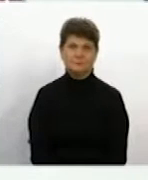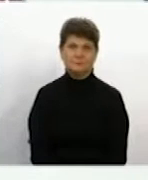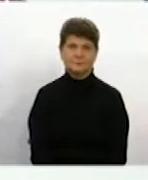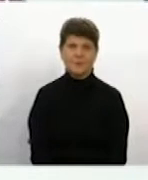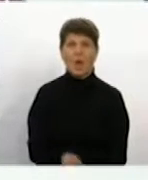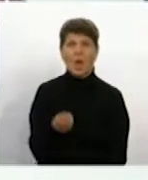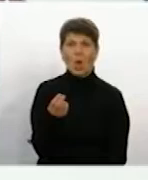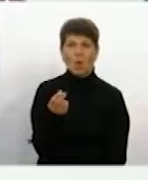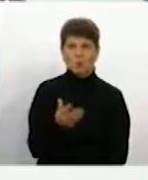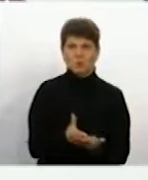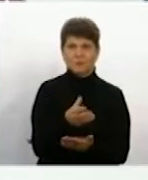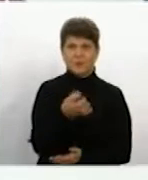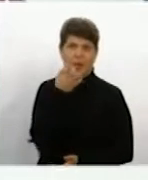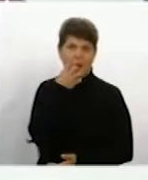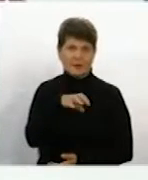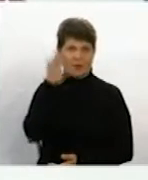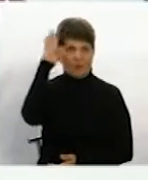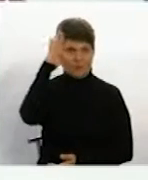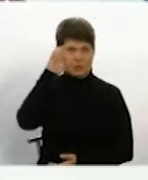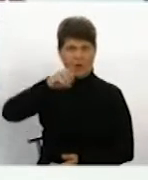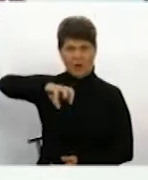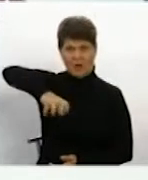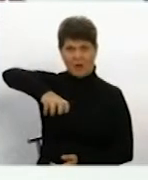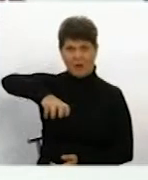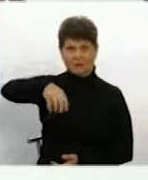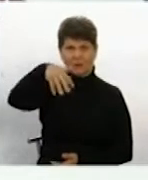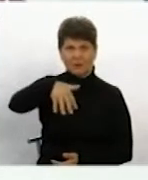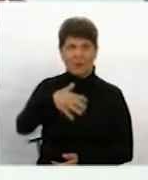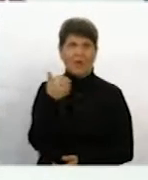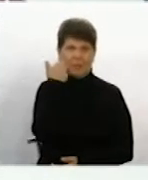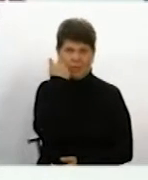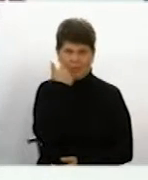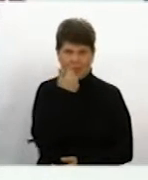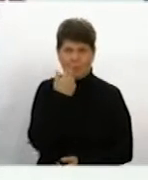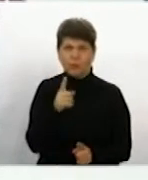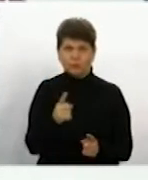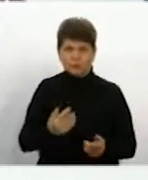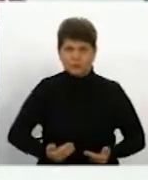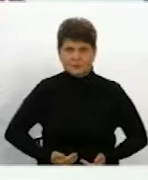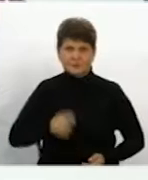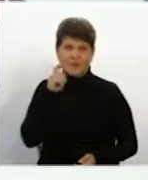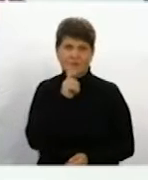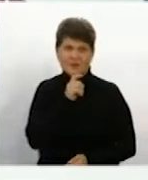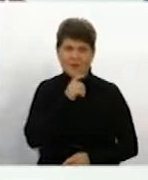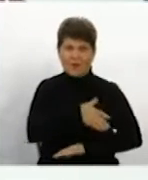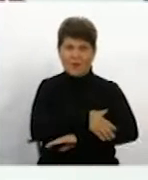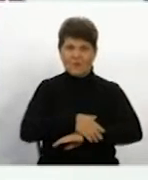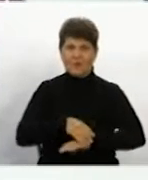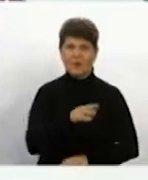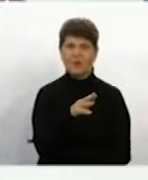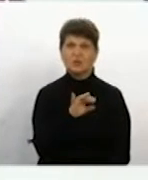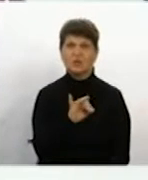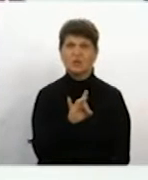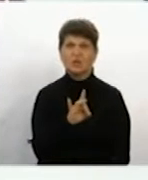Гроші сплачує за гарячу воду, а з крана тече ледь тепла. Чому у помешканні Вінничанки по вулиці Широцького,